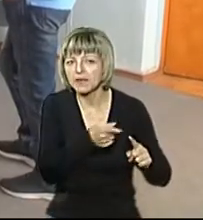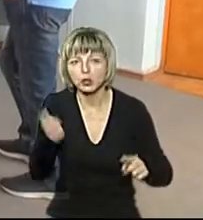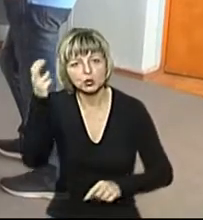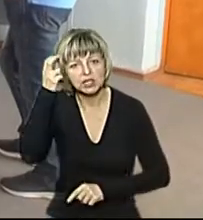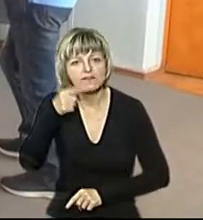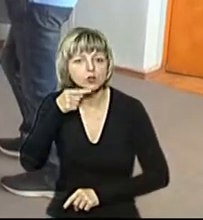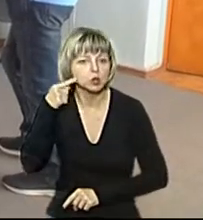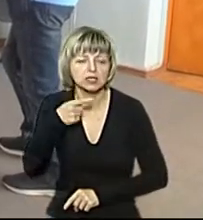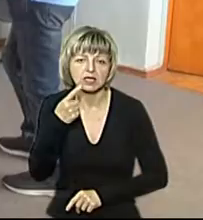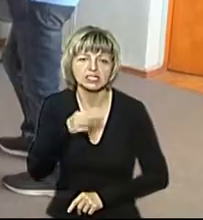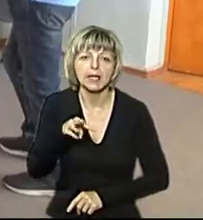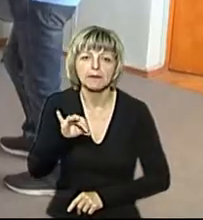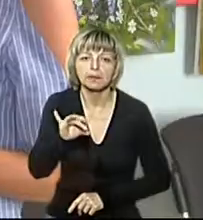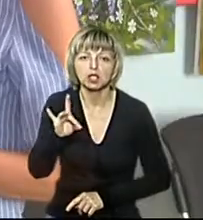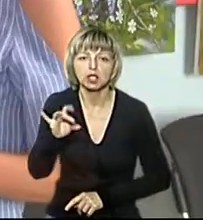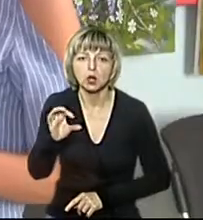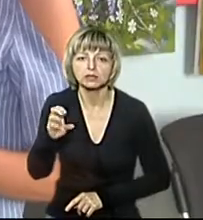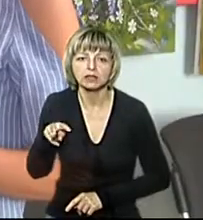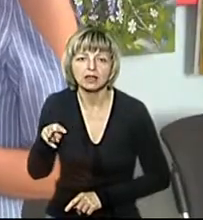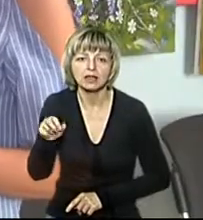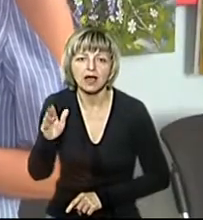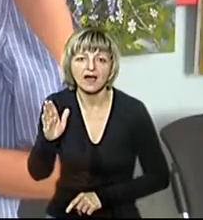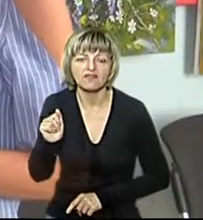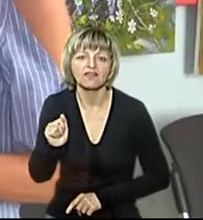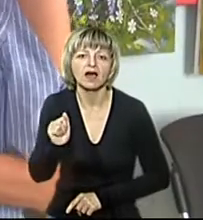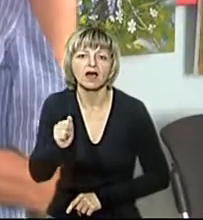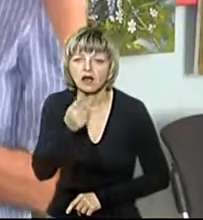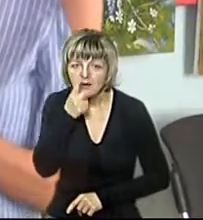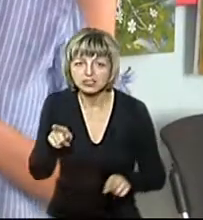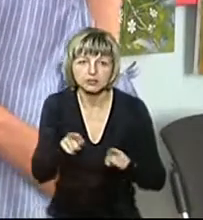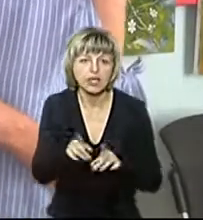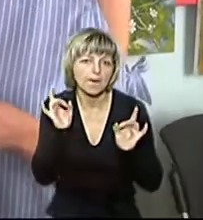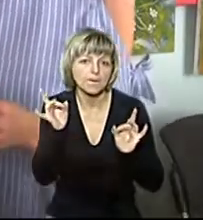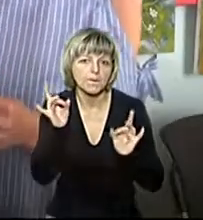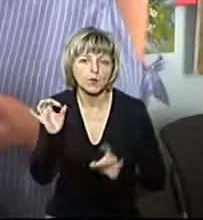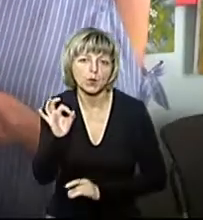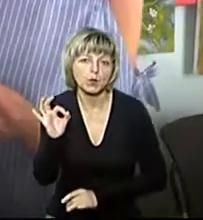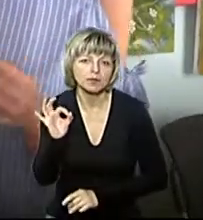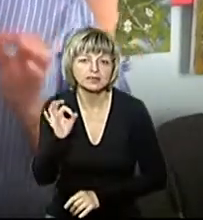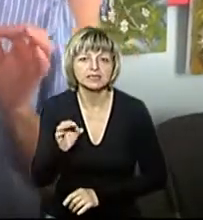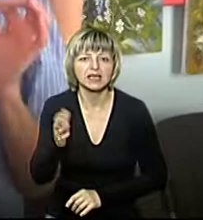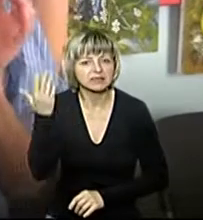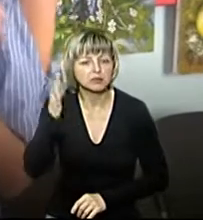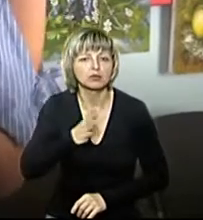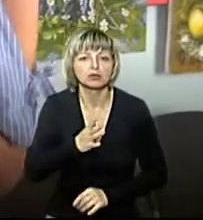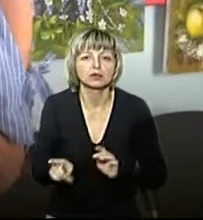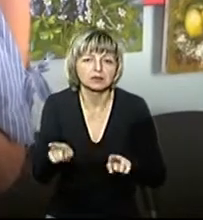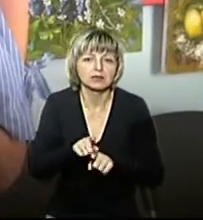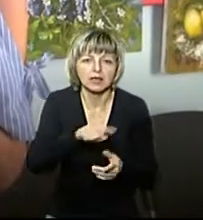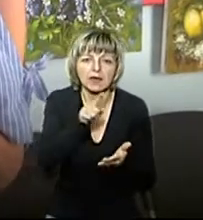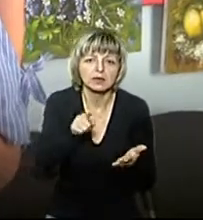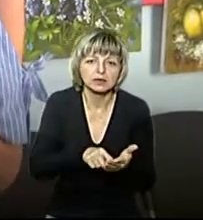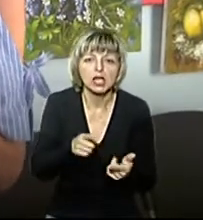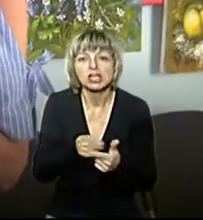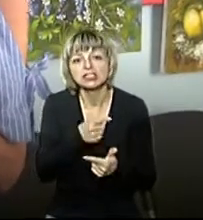Русі, каже Мирослава Мороз. Ми бачимо такі бобинці. Знаєте, спочатку стояло питання, це бобинці